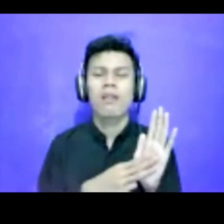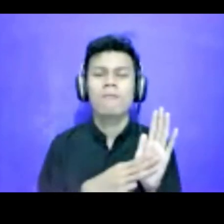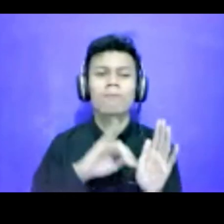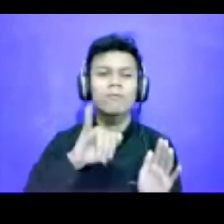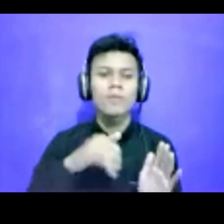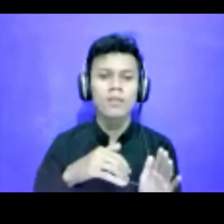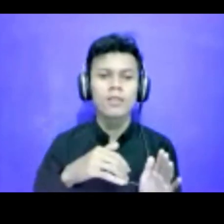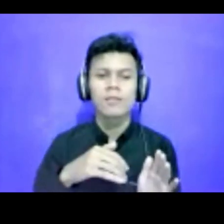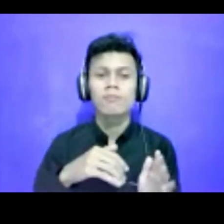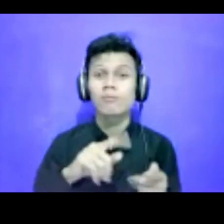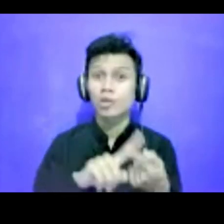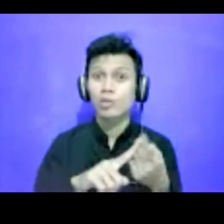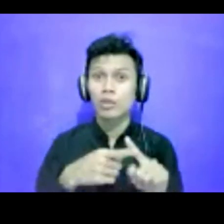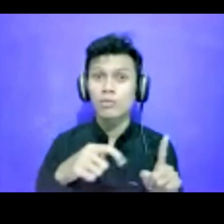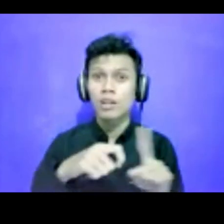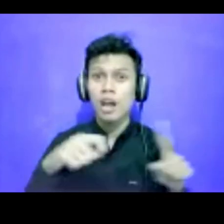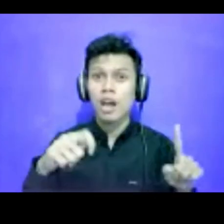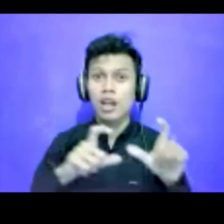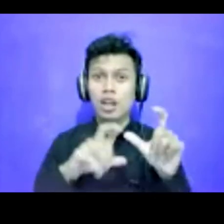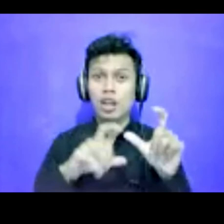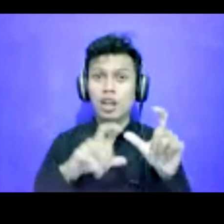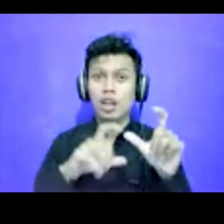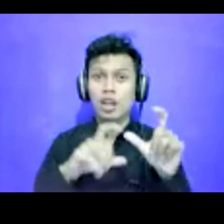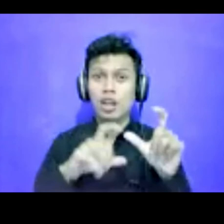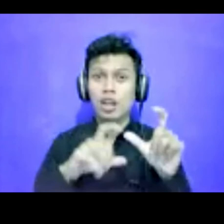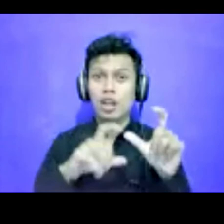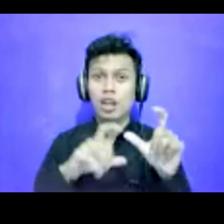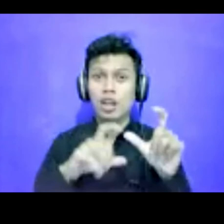dari, Solidar ini punya kesempatan.